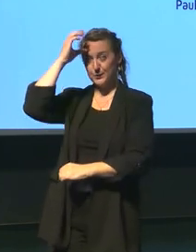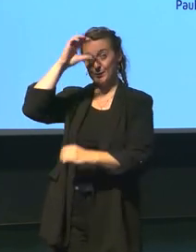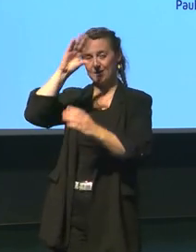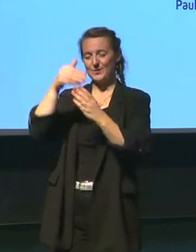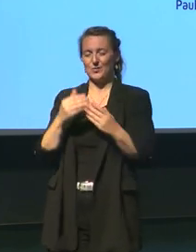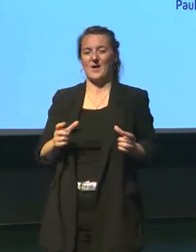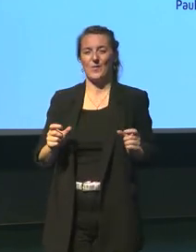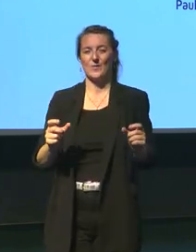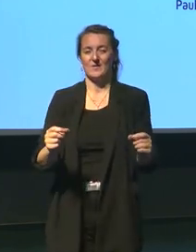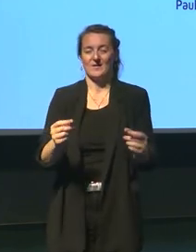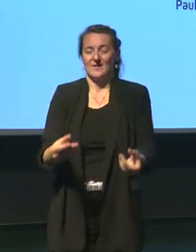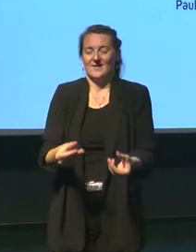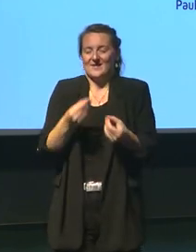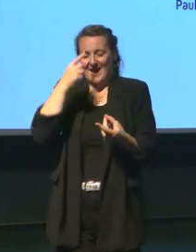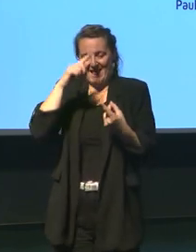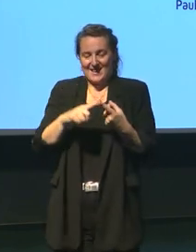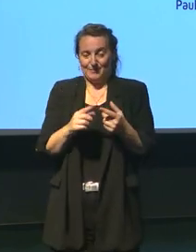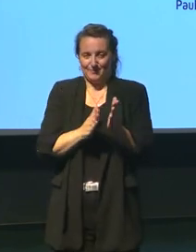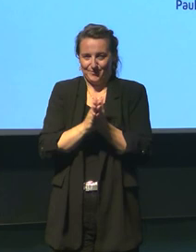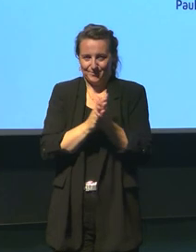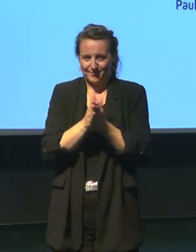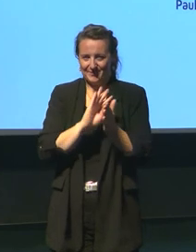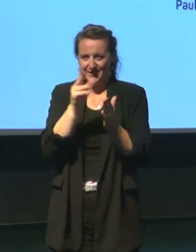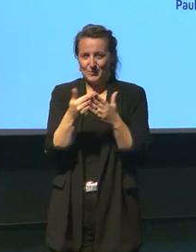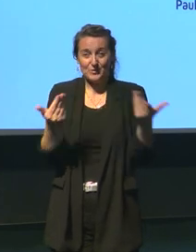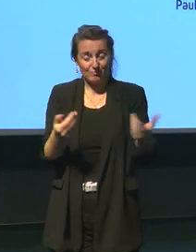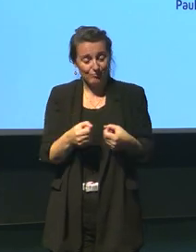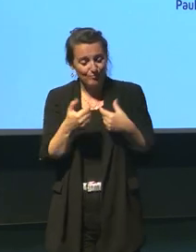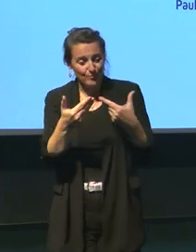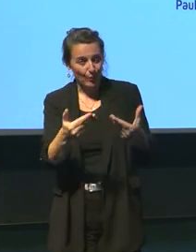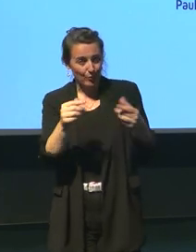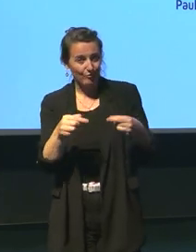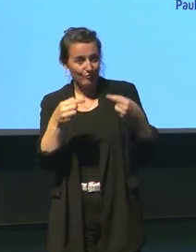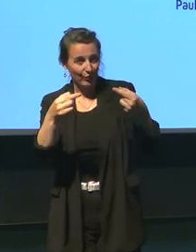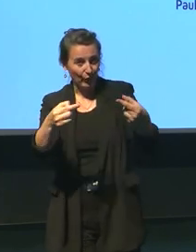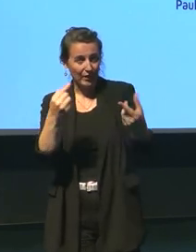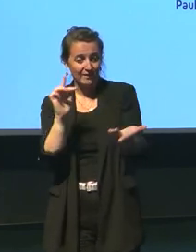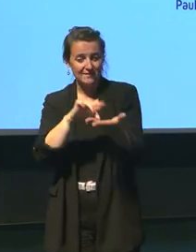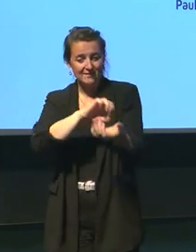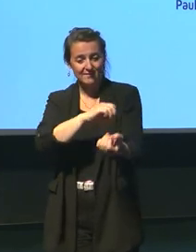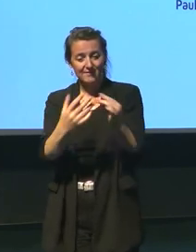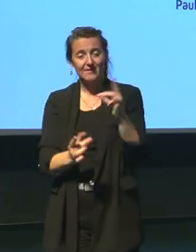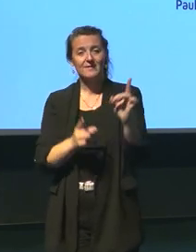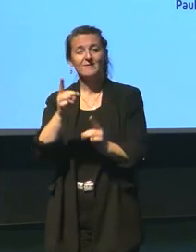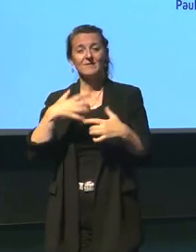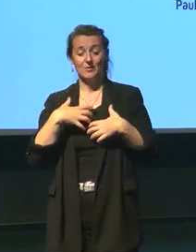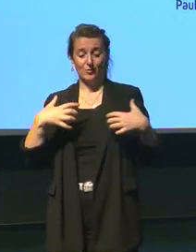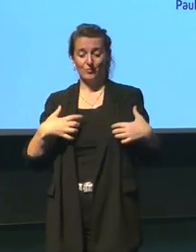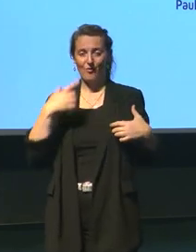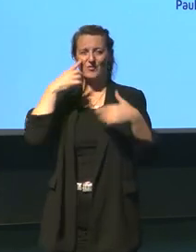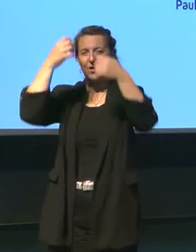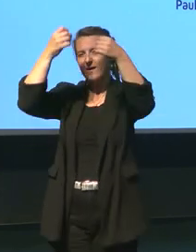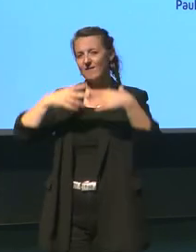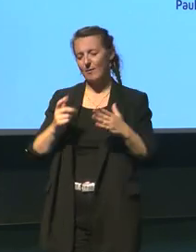ravis de cette thématique donc on vous invite à aller voir sur le site internet de la fête de la science vous trouverez tous les événements qui se